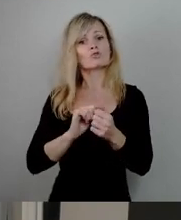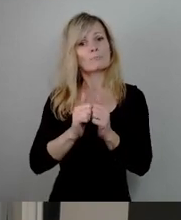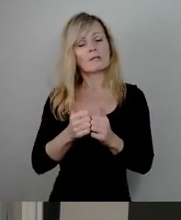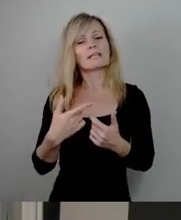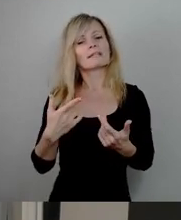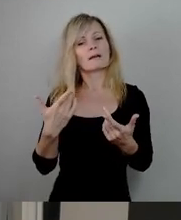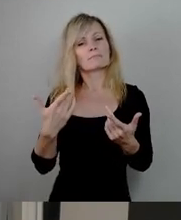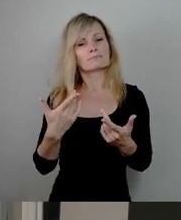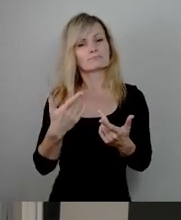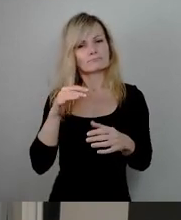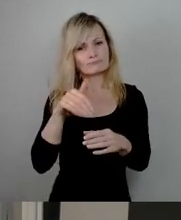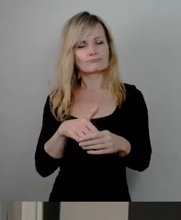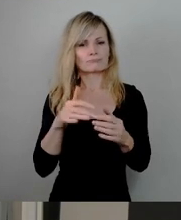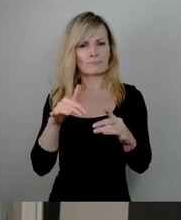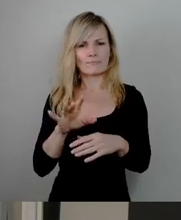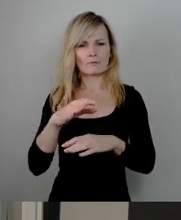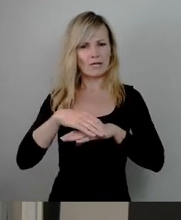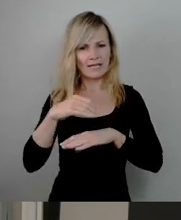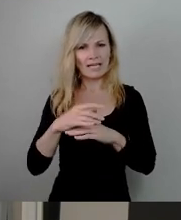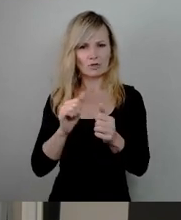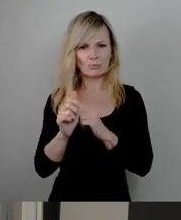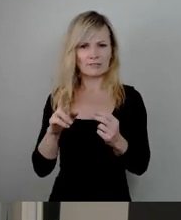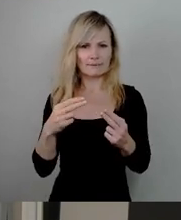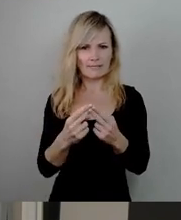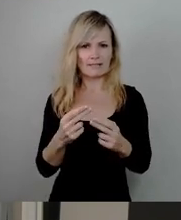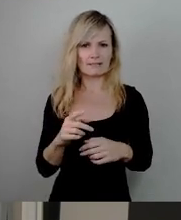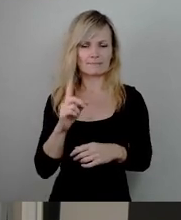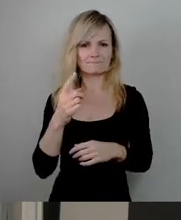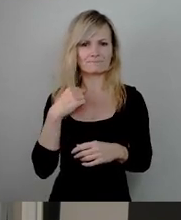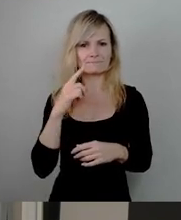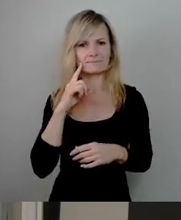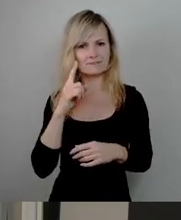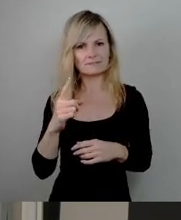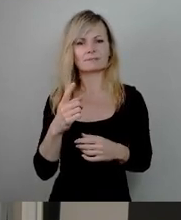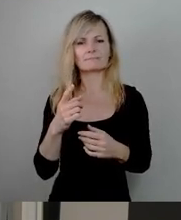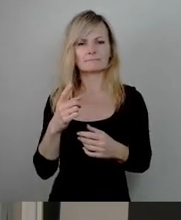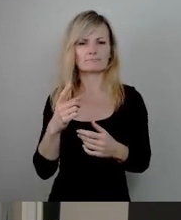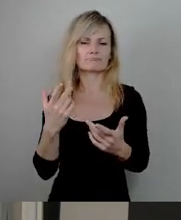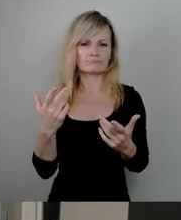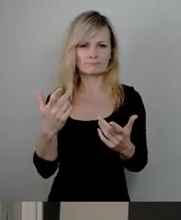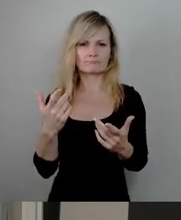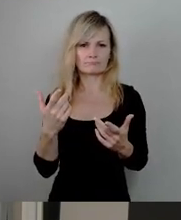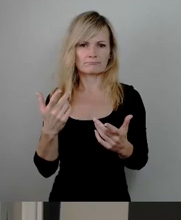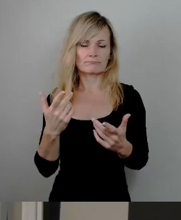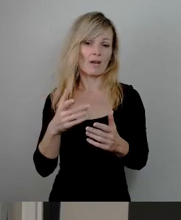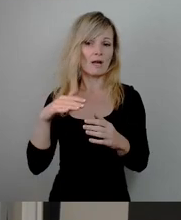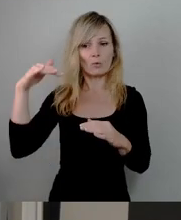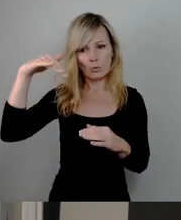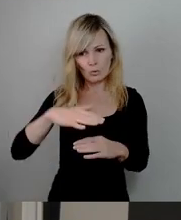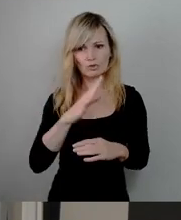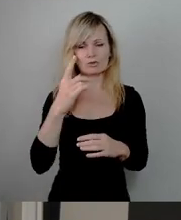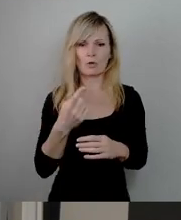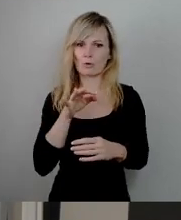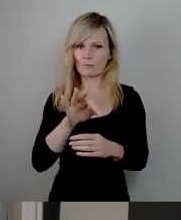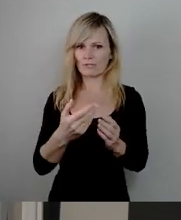für Reha-Sport geeignet und ich denke, neben den Rutschen wird es eben vor allem auch dafür genutzt. Und wir als SPD